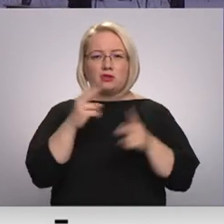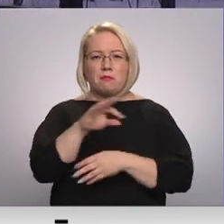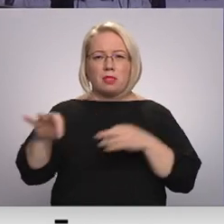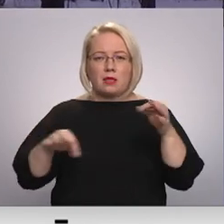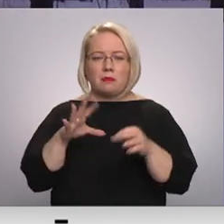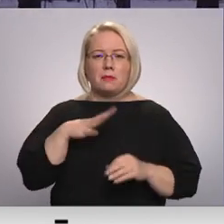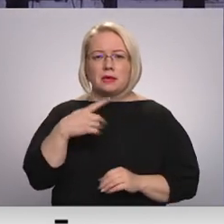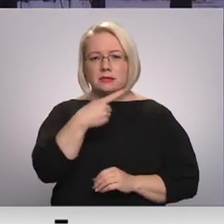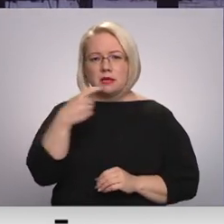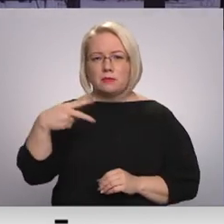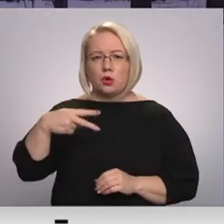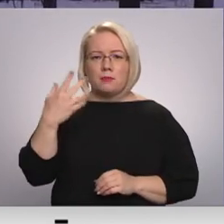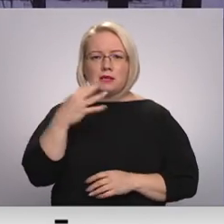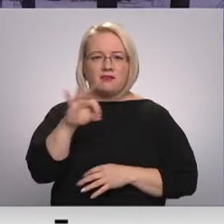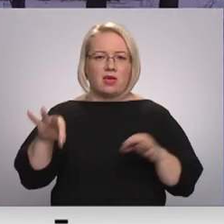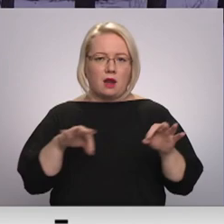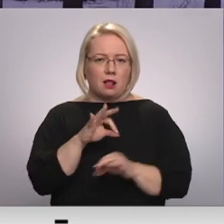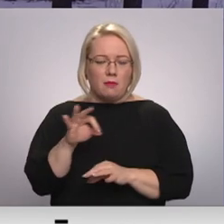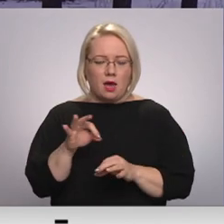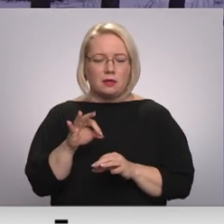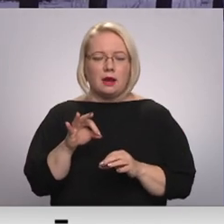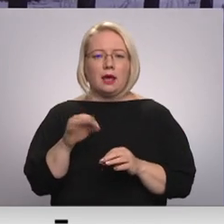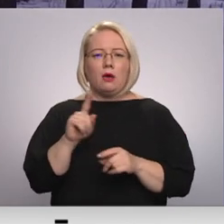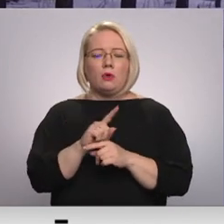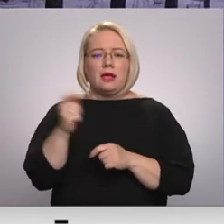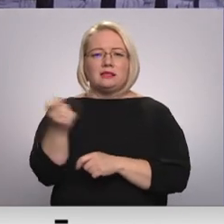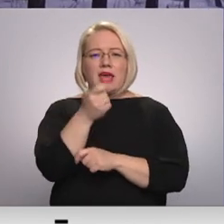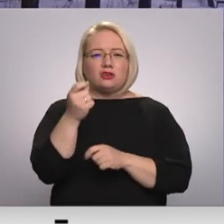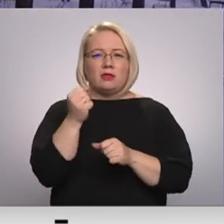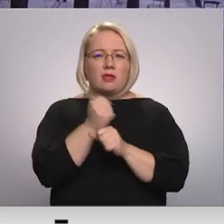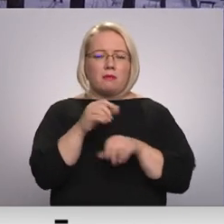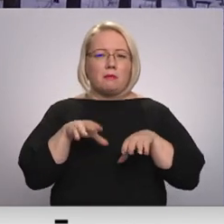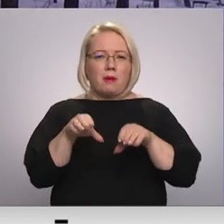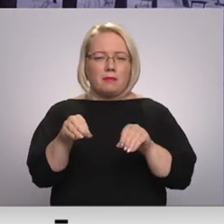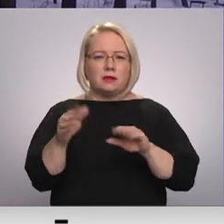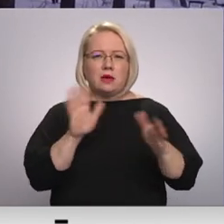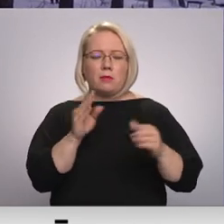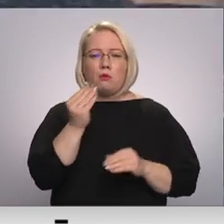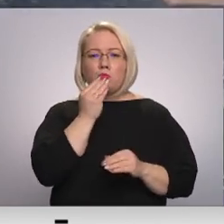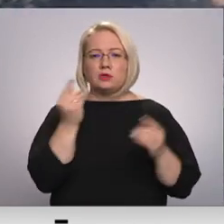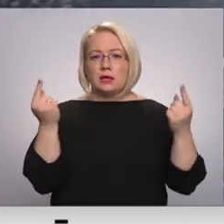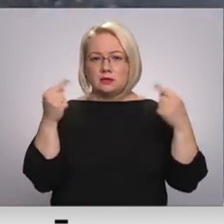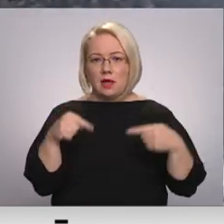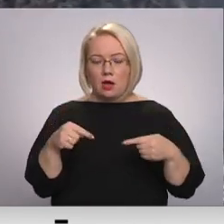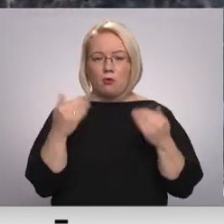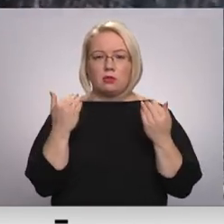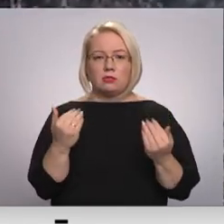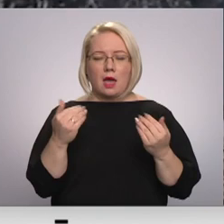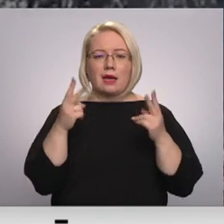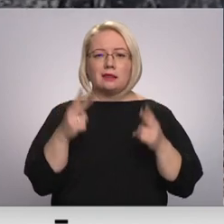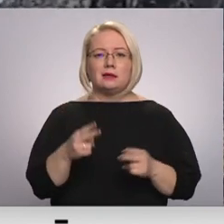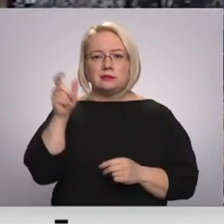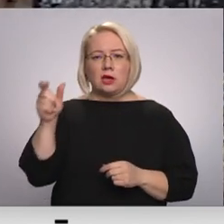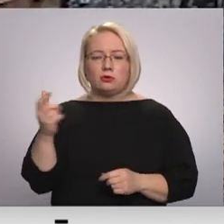sasniedzas 125 kvadrātmetrus. Dzēsēšanas darbi pilnībā tika pabeigti tikai ap pusdienas laiku. Pagaidām cietuši